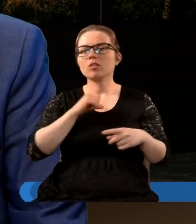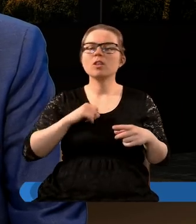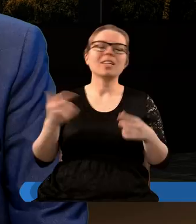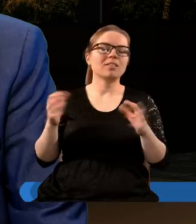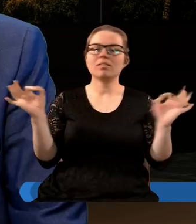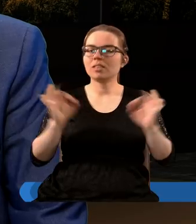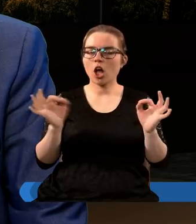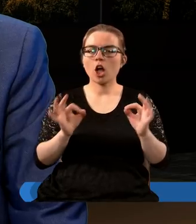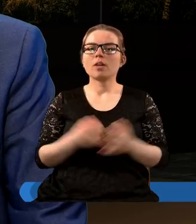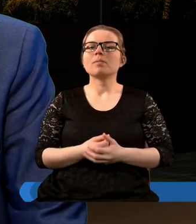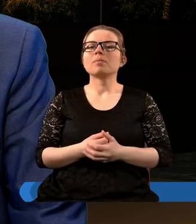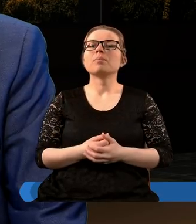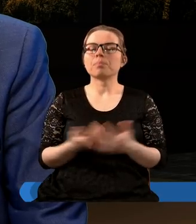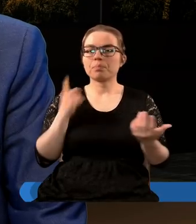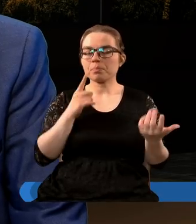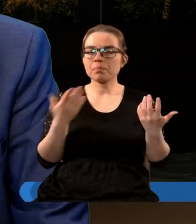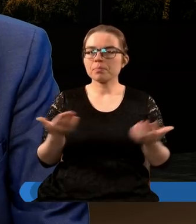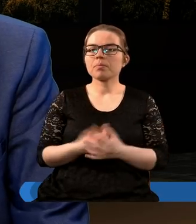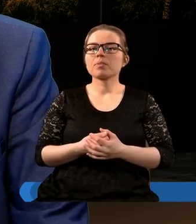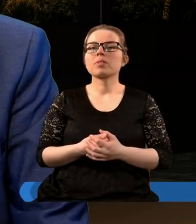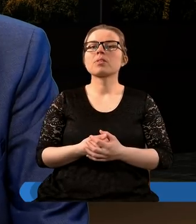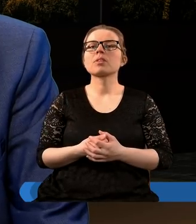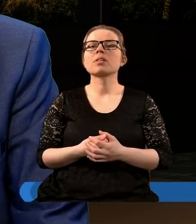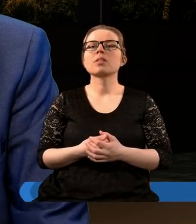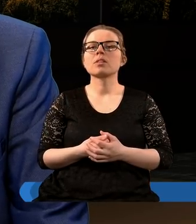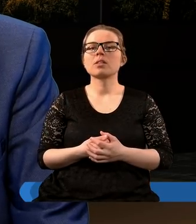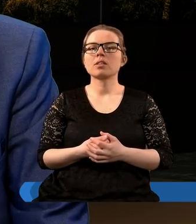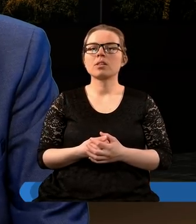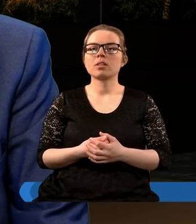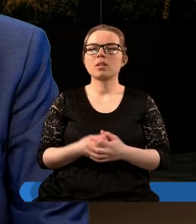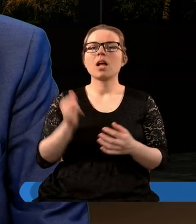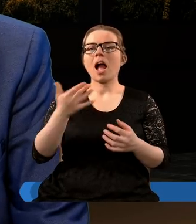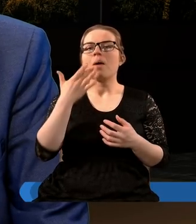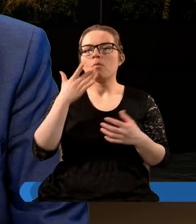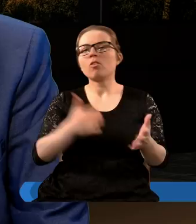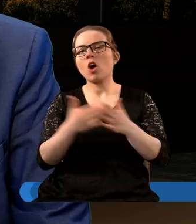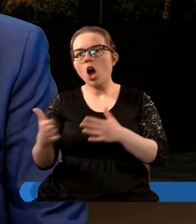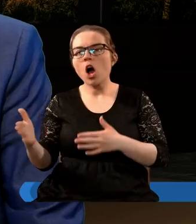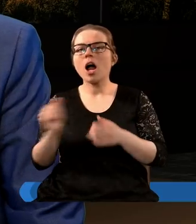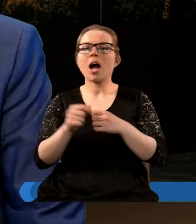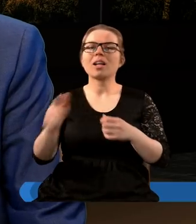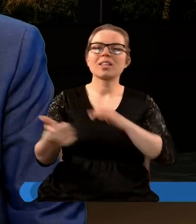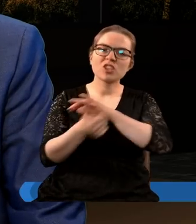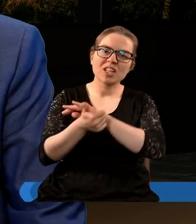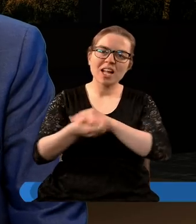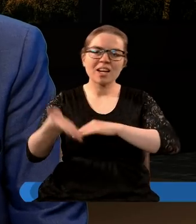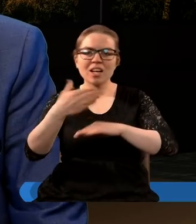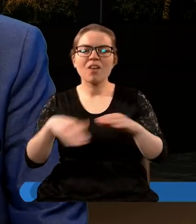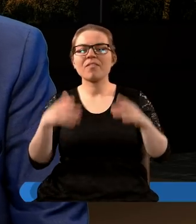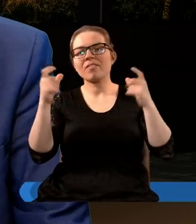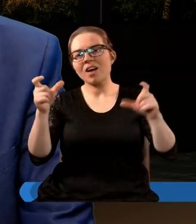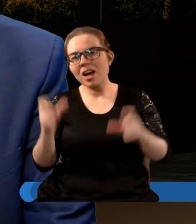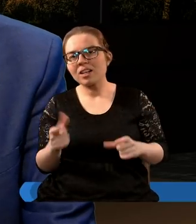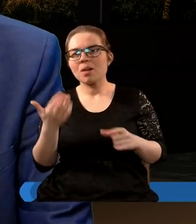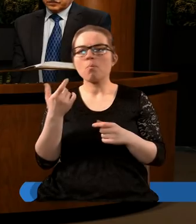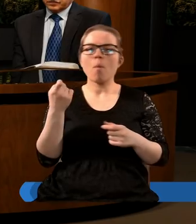diametralnie prawda? jak mówią kolejne tam od szesnastego wersetu momenty